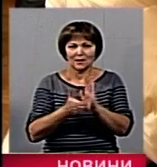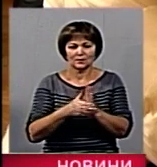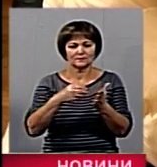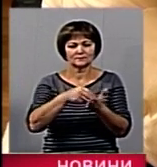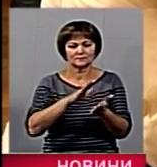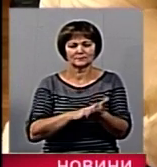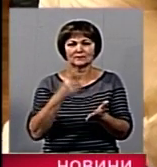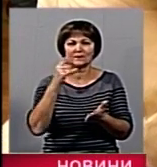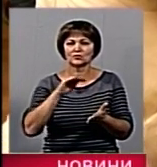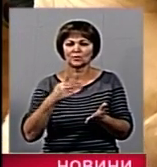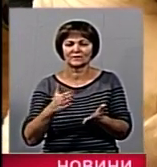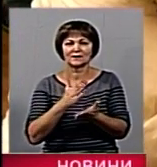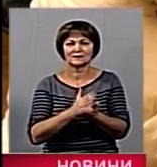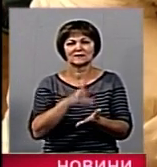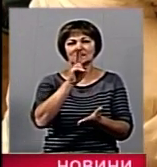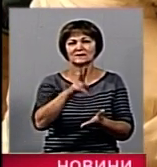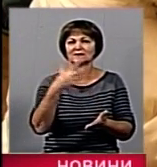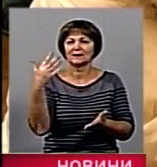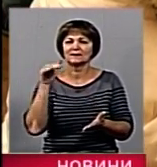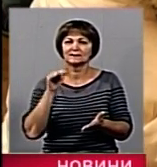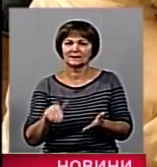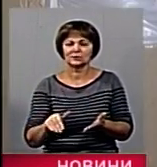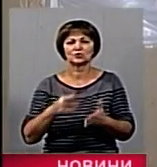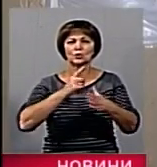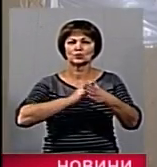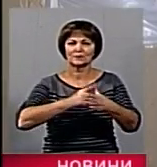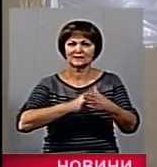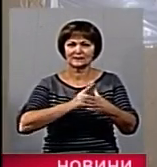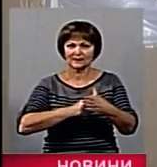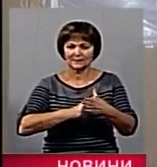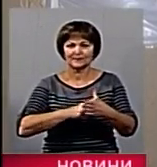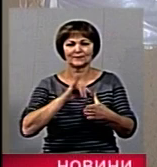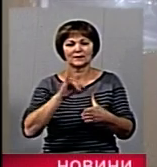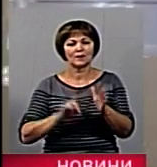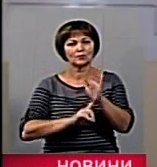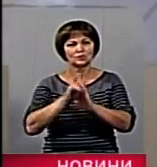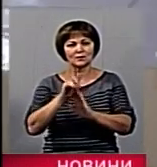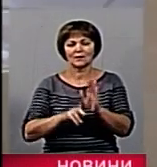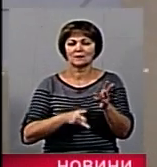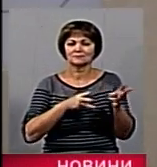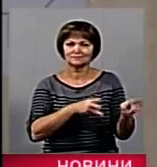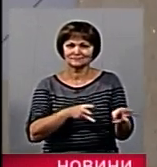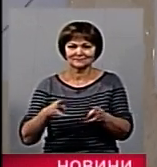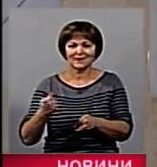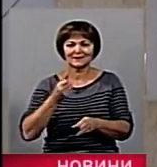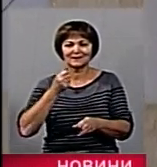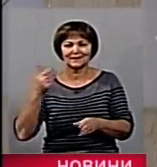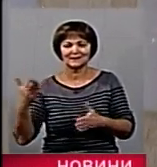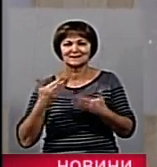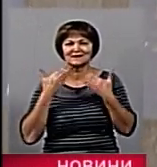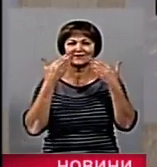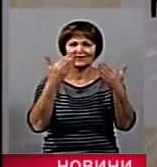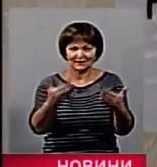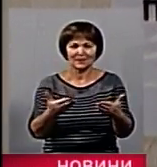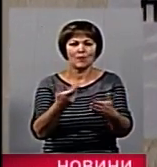Бугунському управлінні перебуває понад 25 тисяч користувачів житловими субсидіями. З початком опалювального сезону кількість звернень за житловими